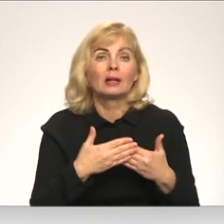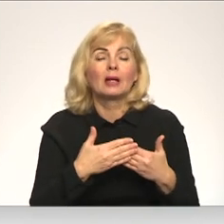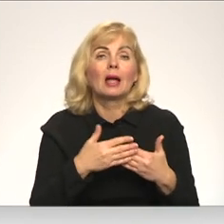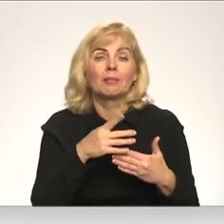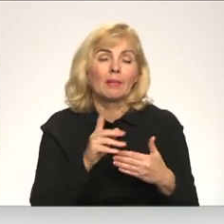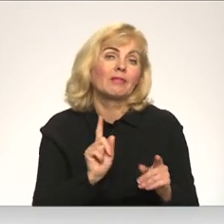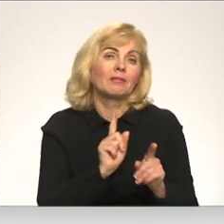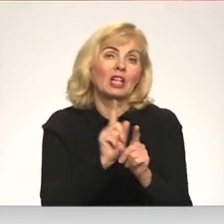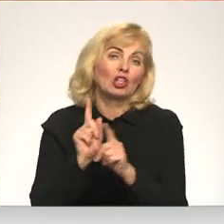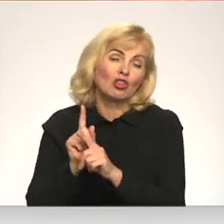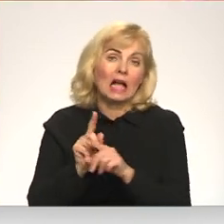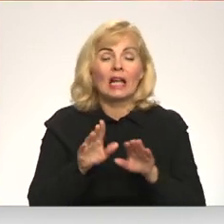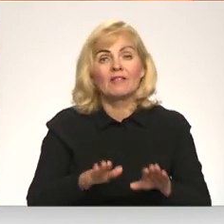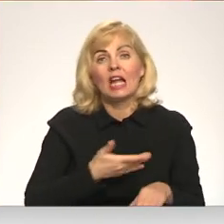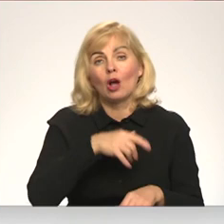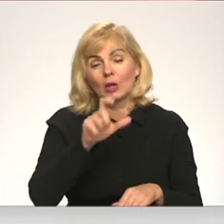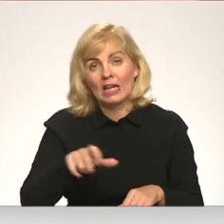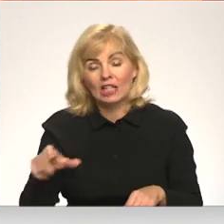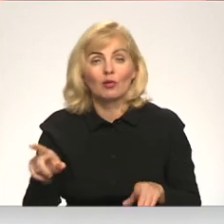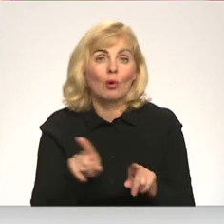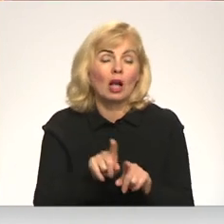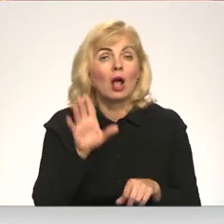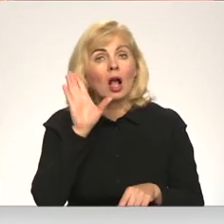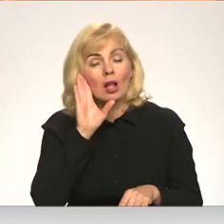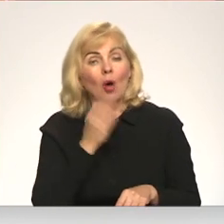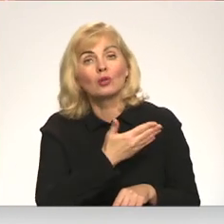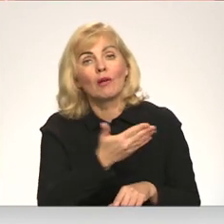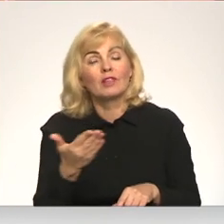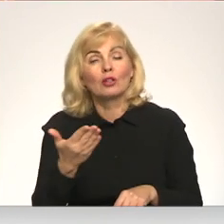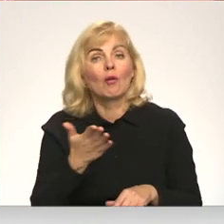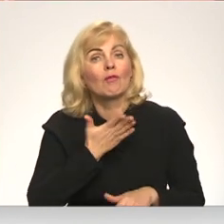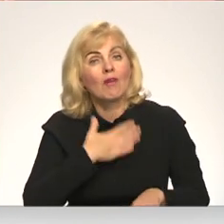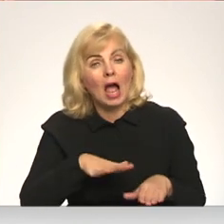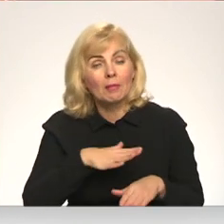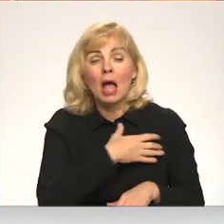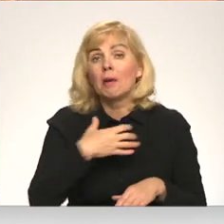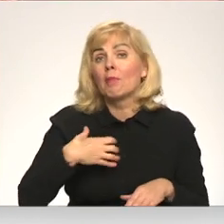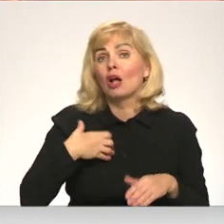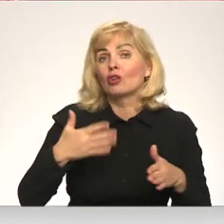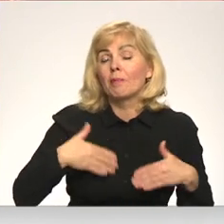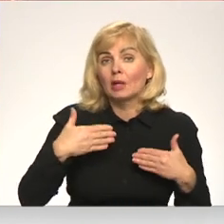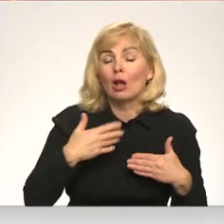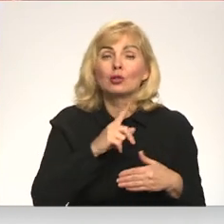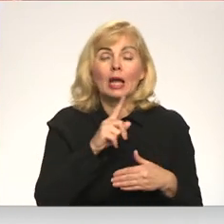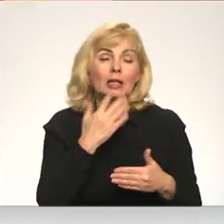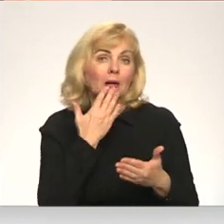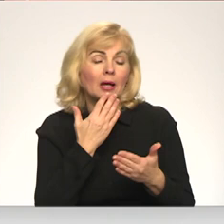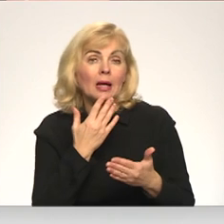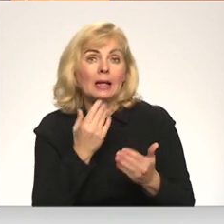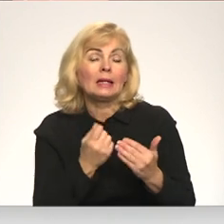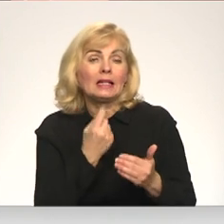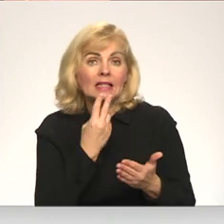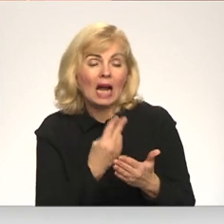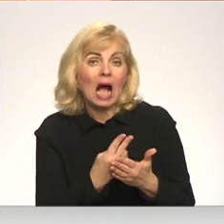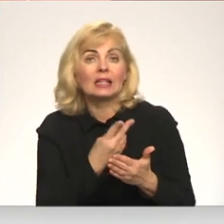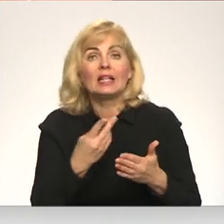ar vietējiem iedzīvotājiem, lai uzklausītu viņu vēlums. Pašvaldība priecājas, ka jau ir izrādīta interesse par muižu, jo